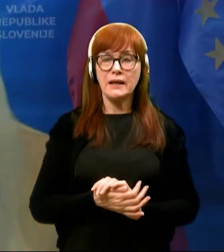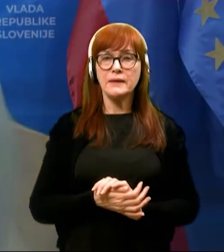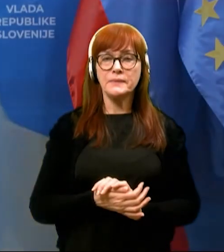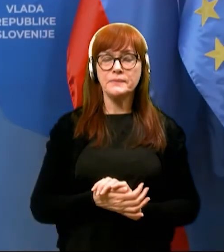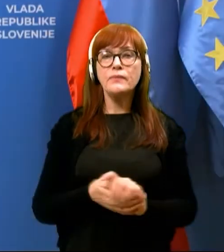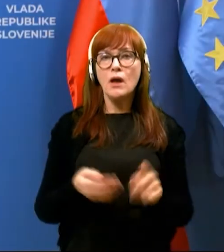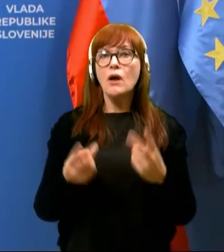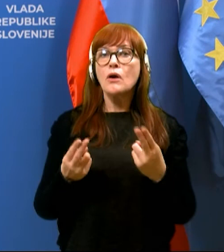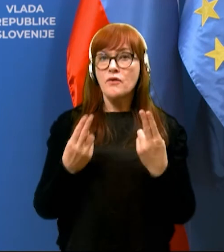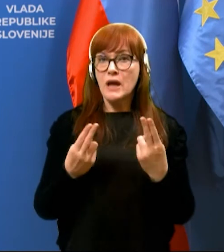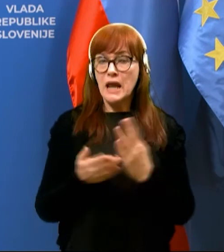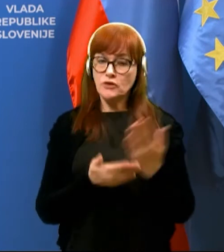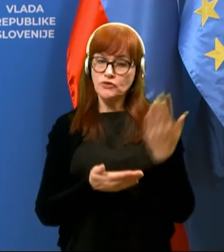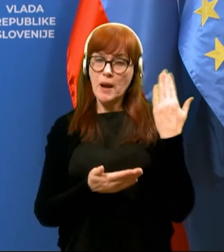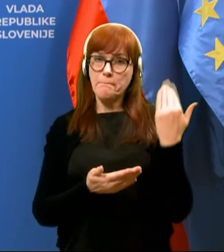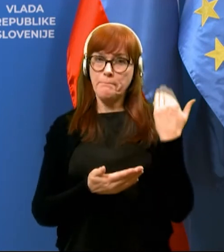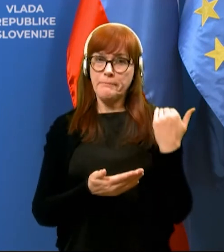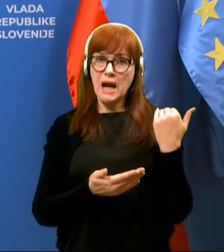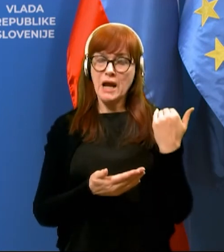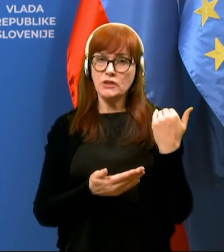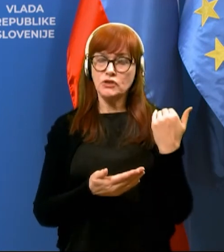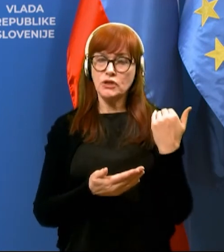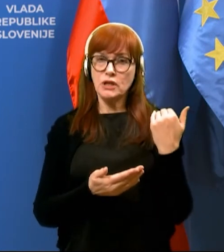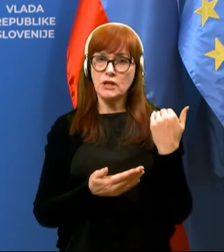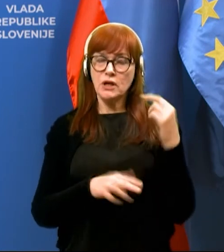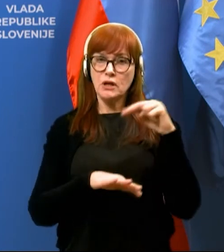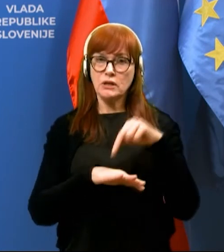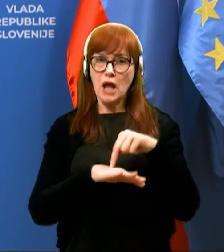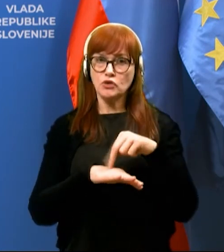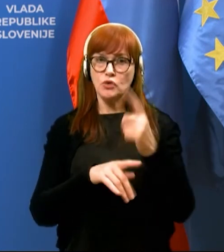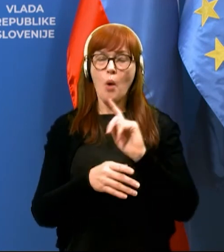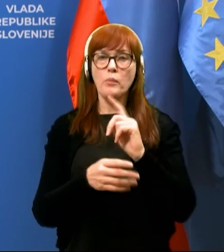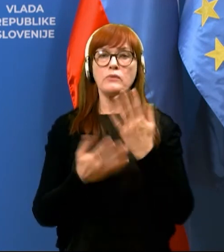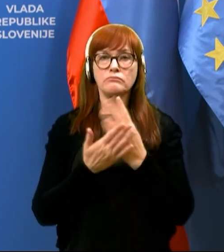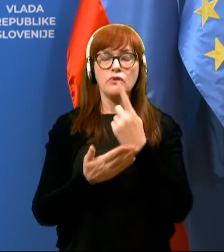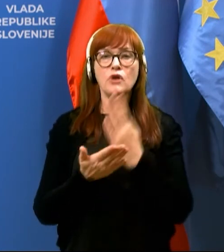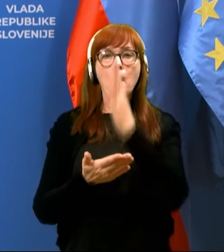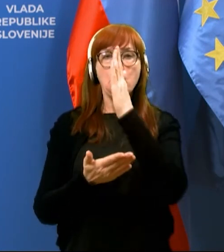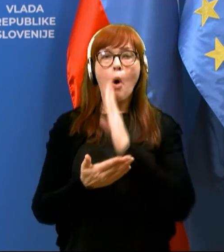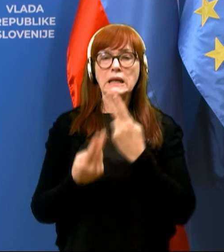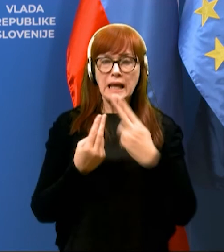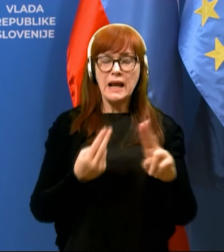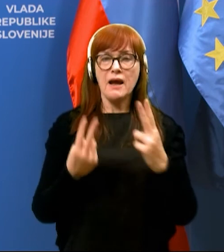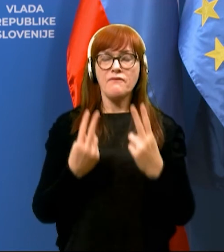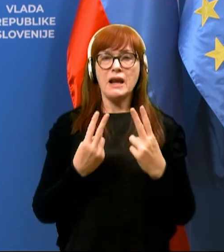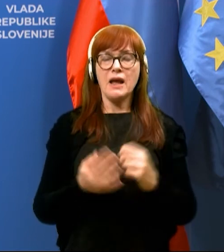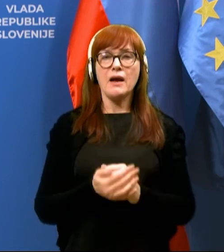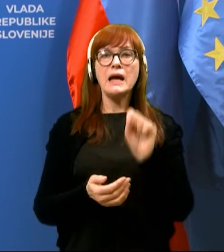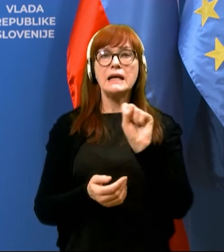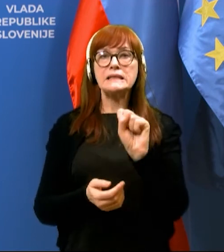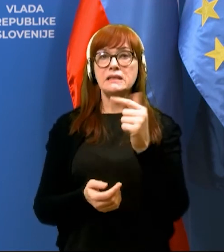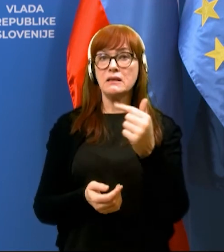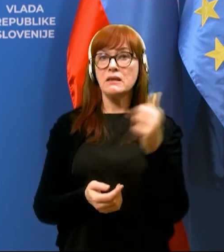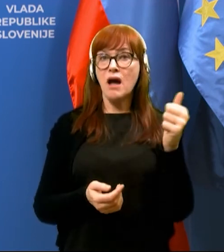velja to že od prejšnjih nastopov, da to velja od ponedelka. Hvala lepa. Esta zastavlja